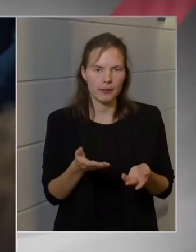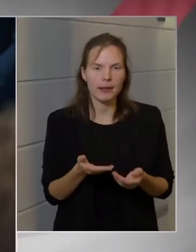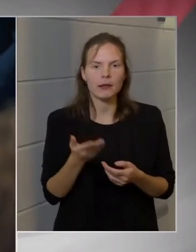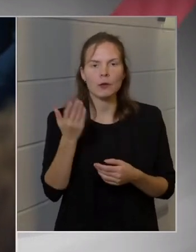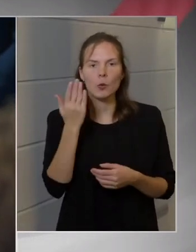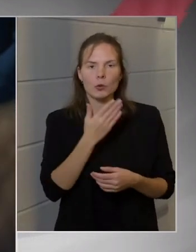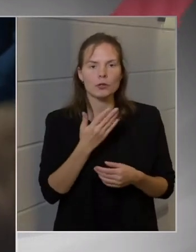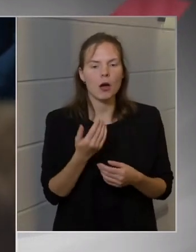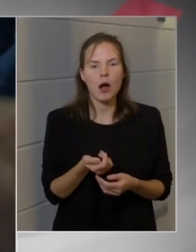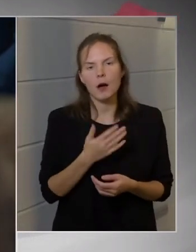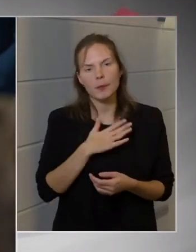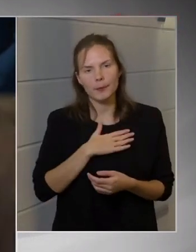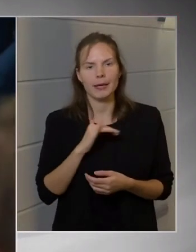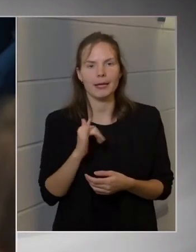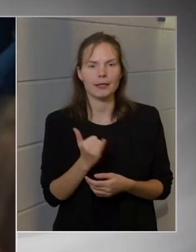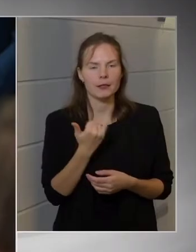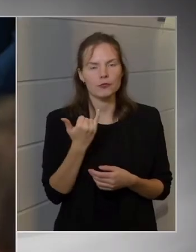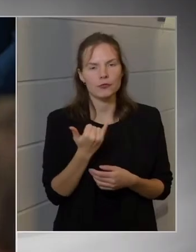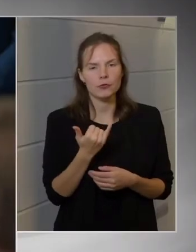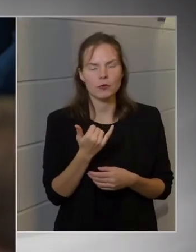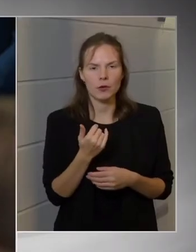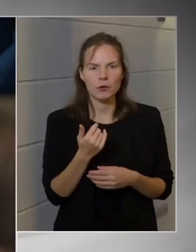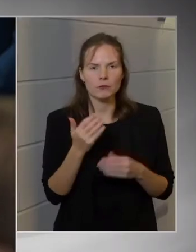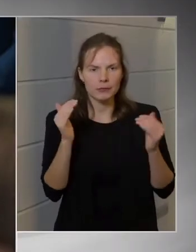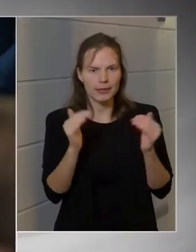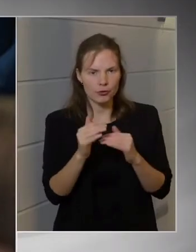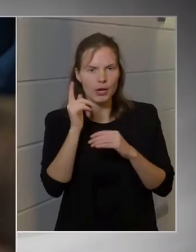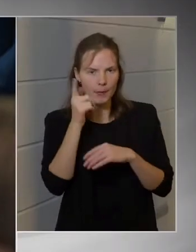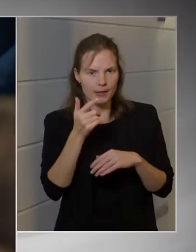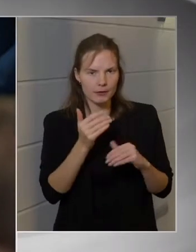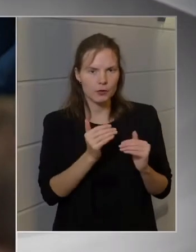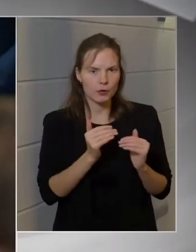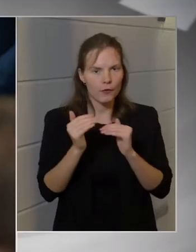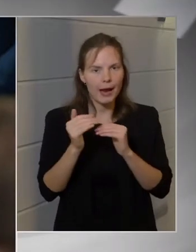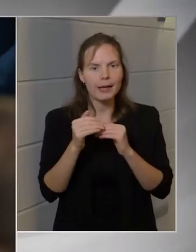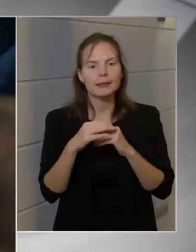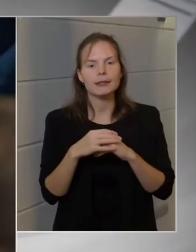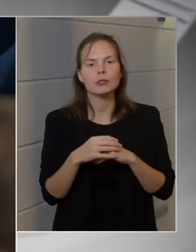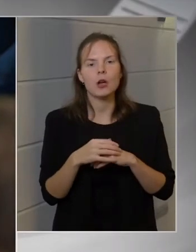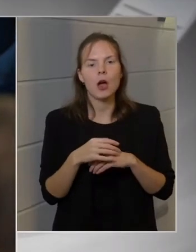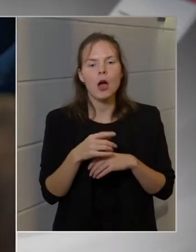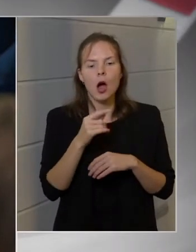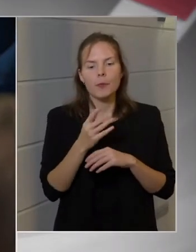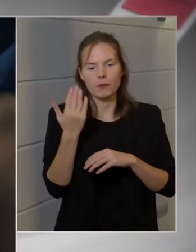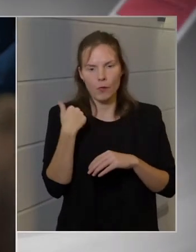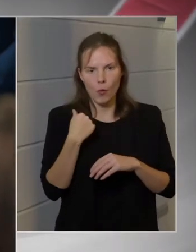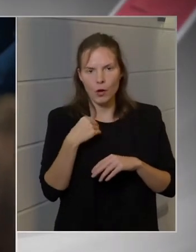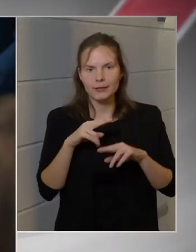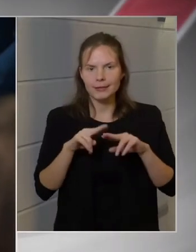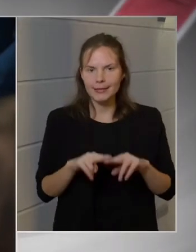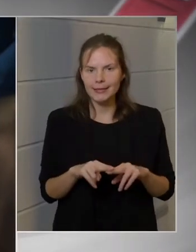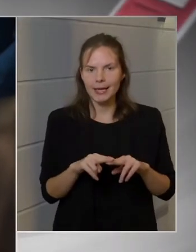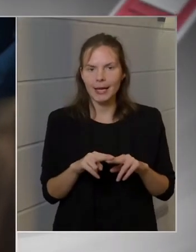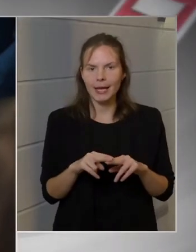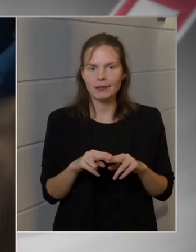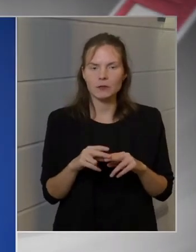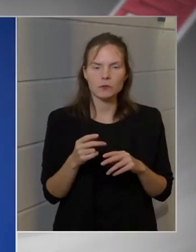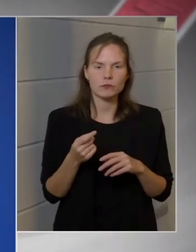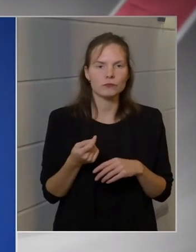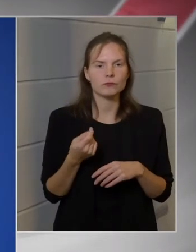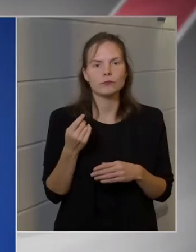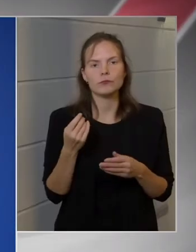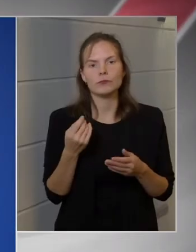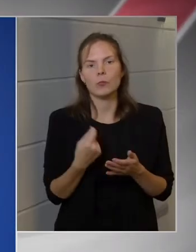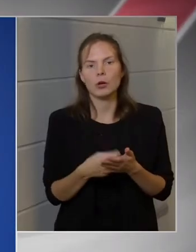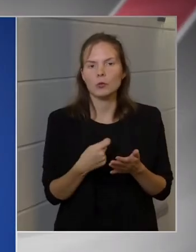mégis kisebb lesz a gazdasági növekedés, a már megígért juttatások,